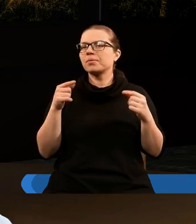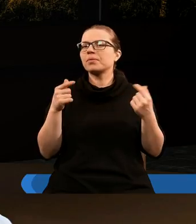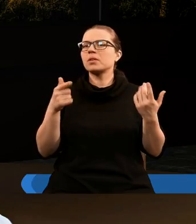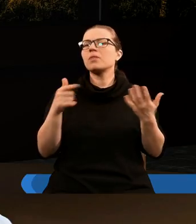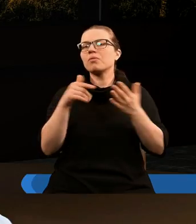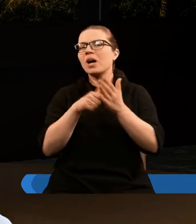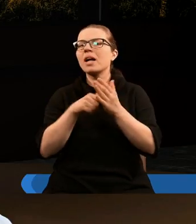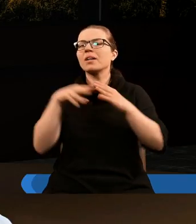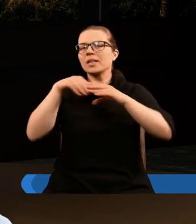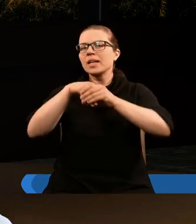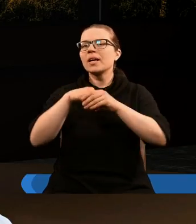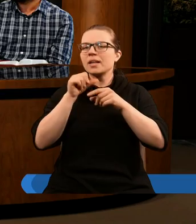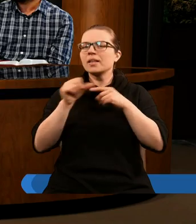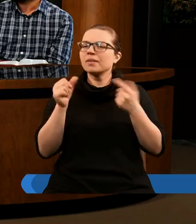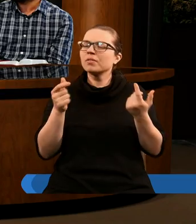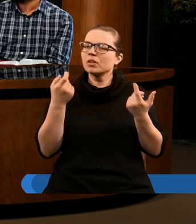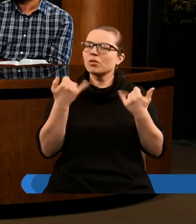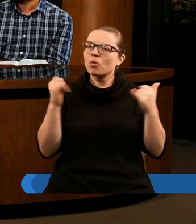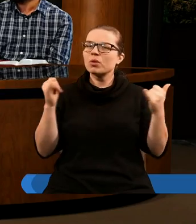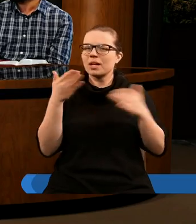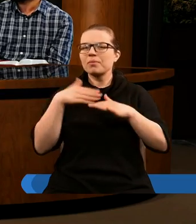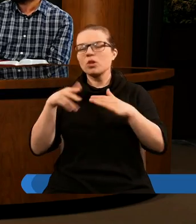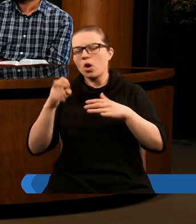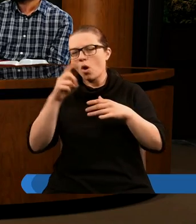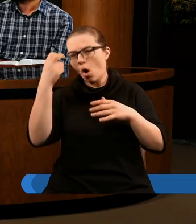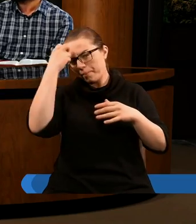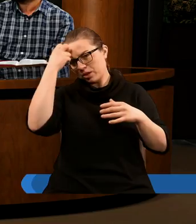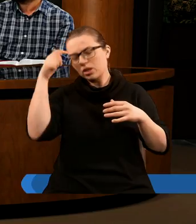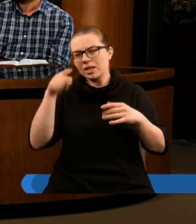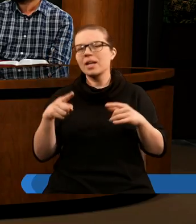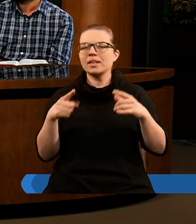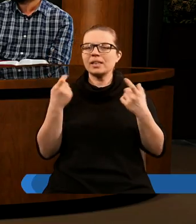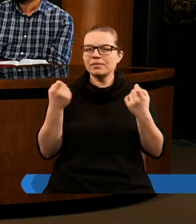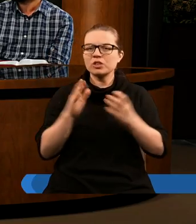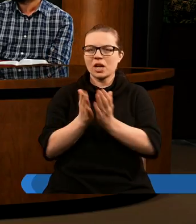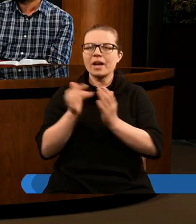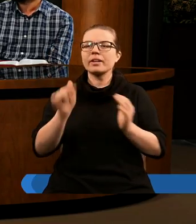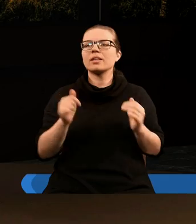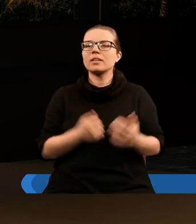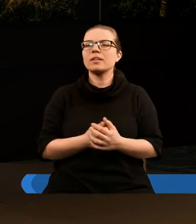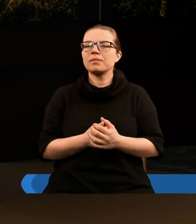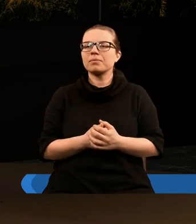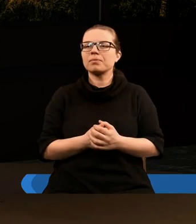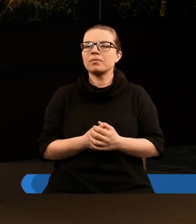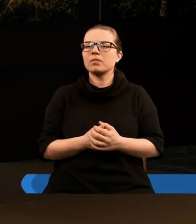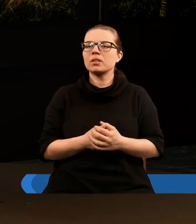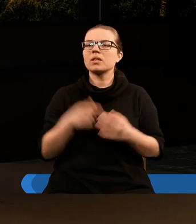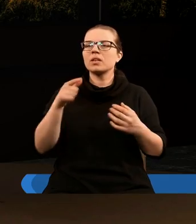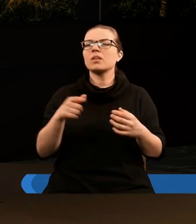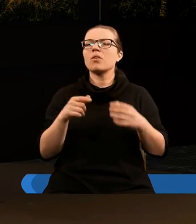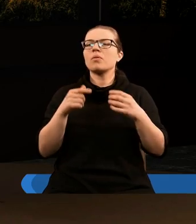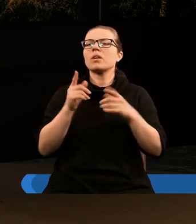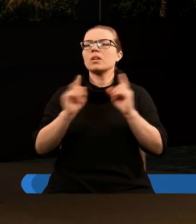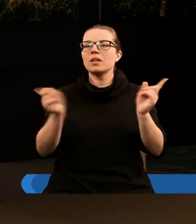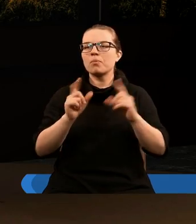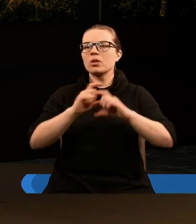wnioskować, że to są właśnie te plagi, które nastąpią po opieczętowaniu 144 tysięcy. Cztery krańce ziemi